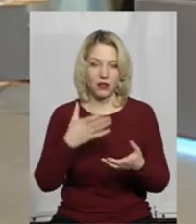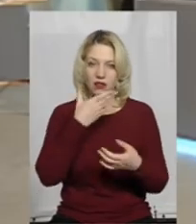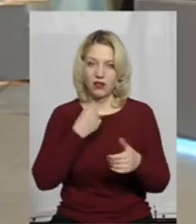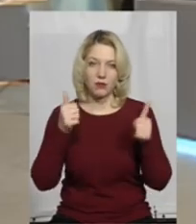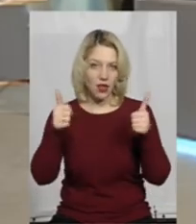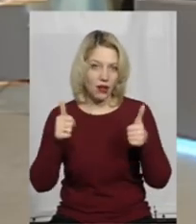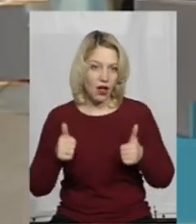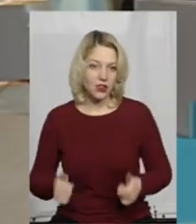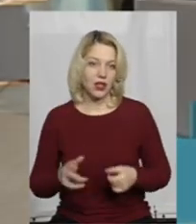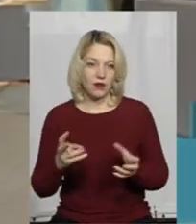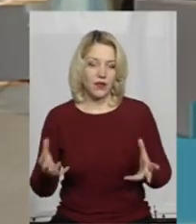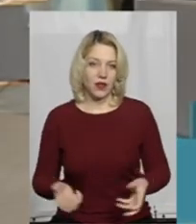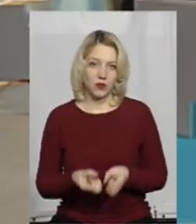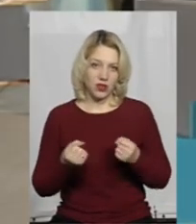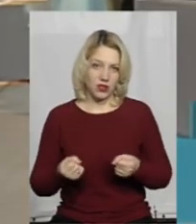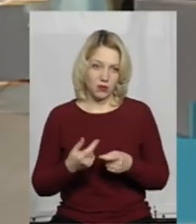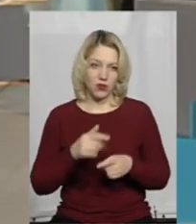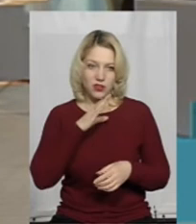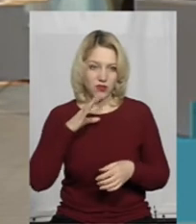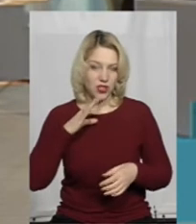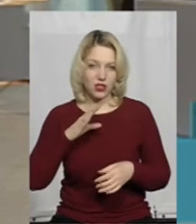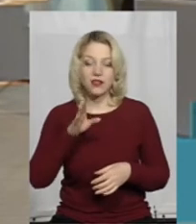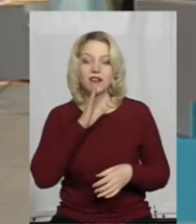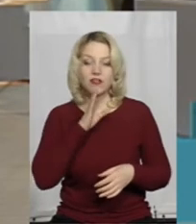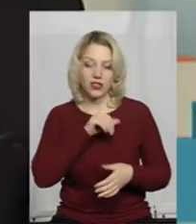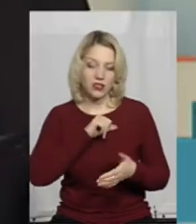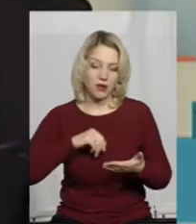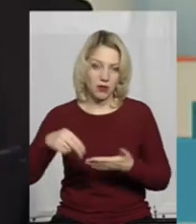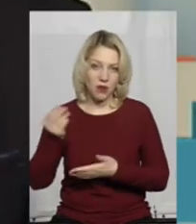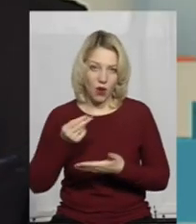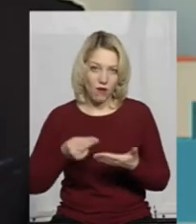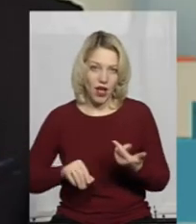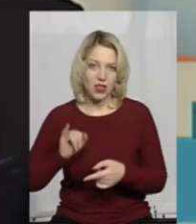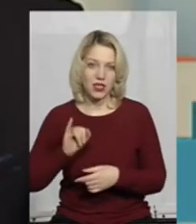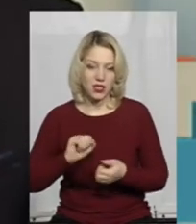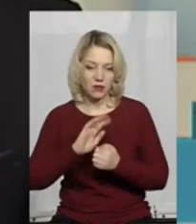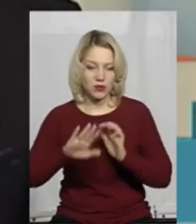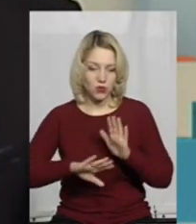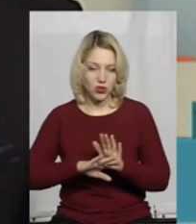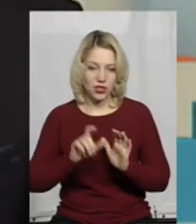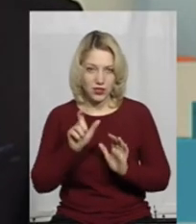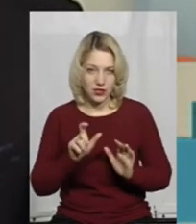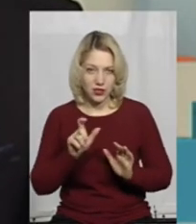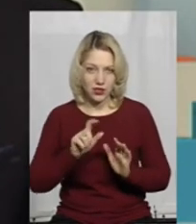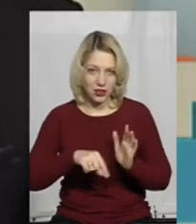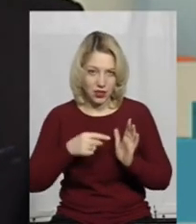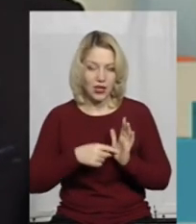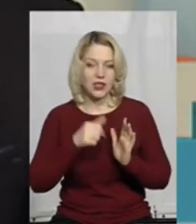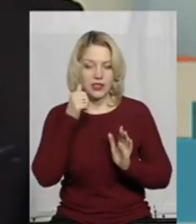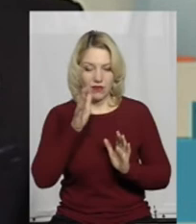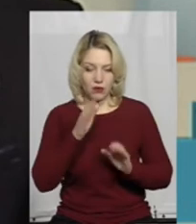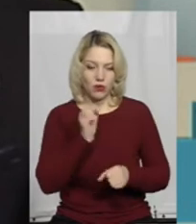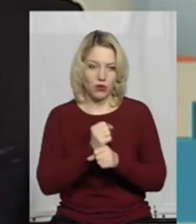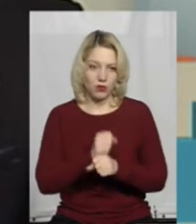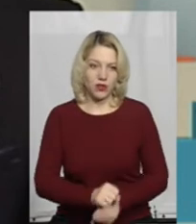плакати, на підтримку самі дівчата малювали. Кам'янець-Подільськ також. Завтра ми будемо робити мітинг